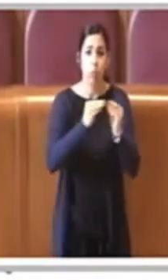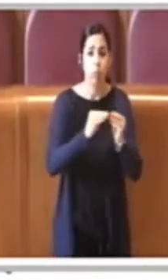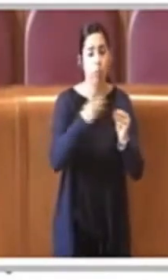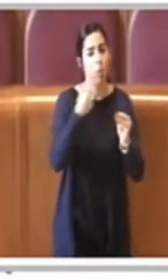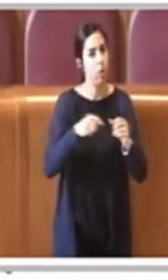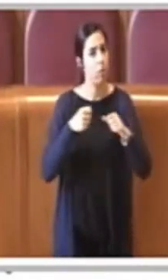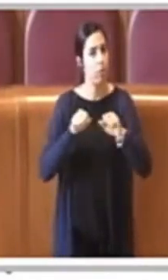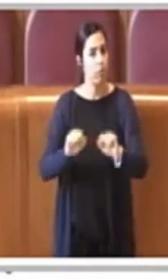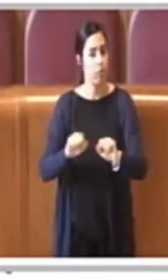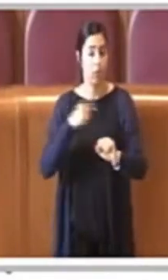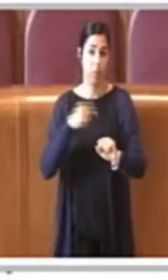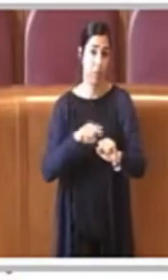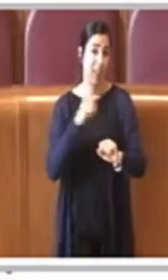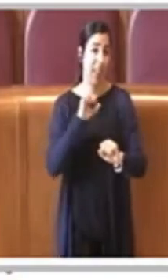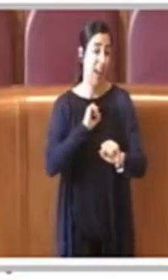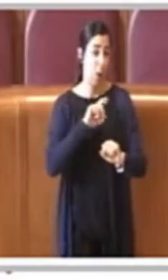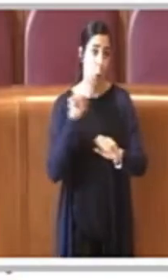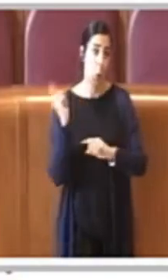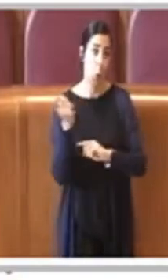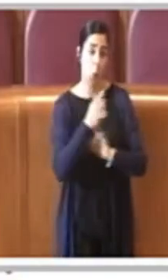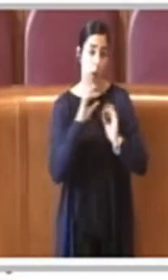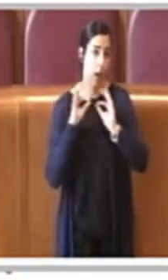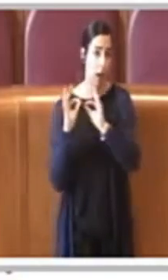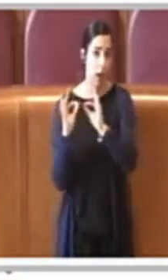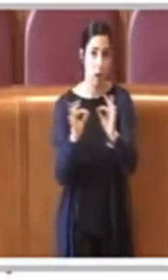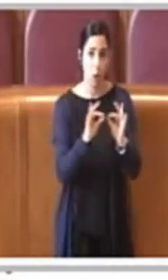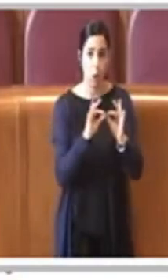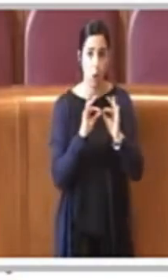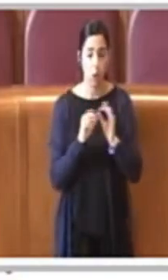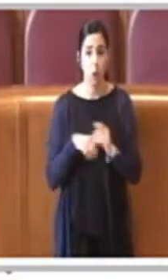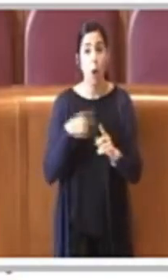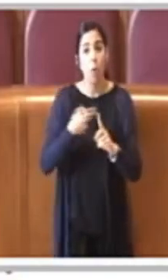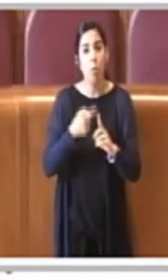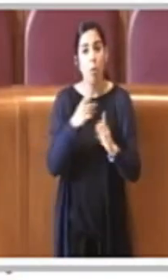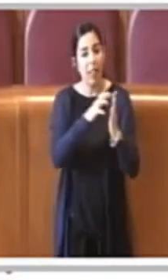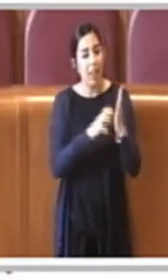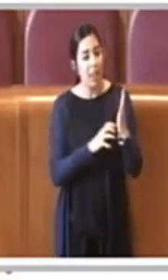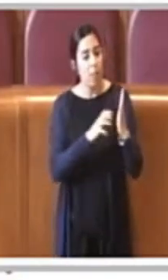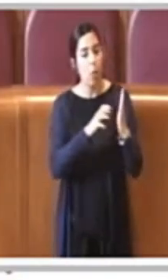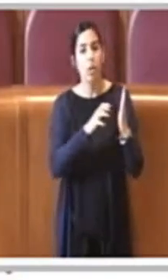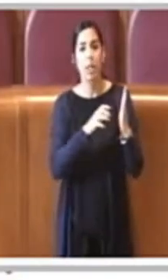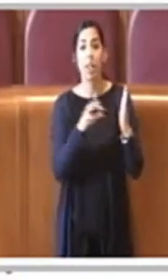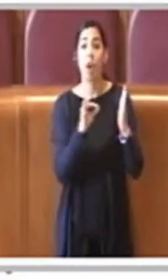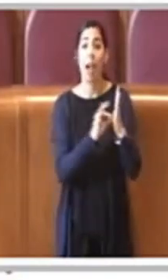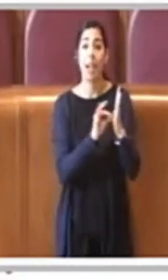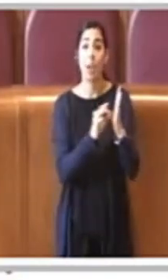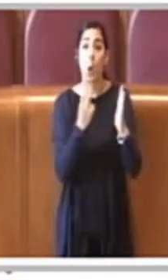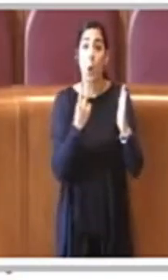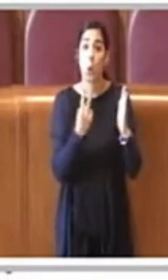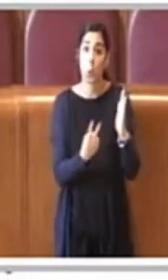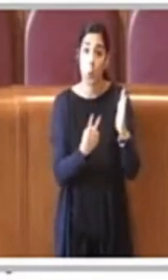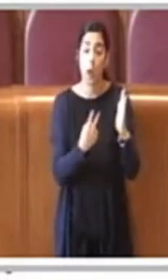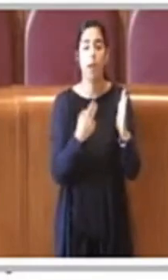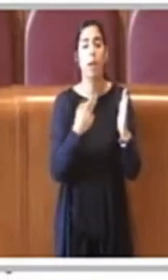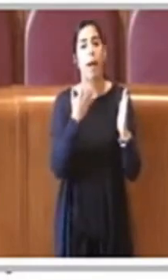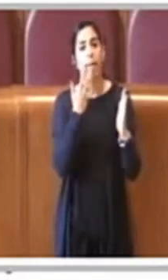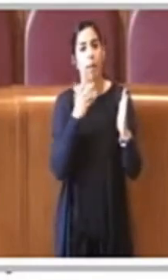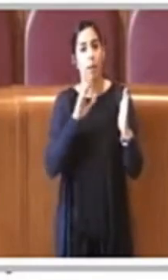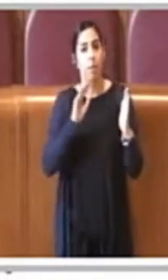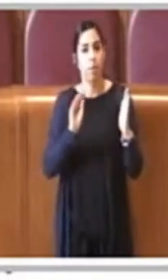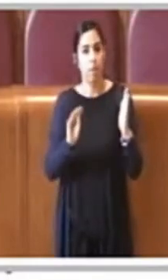è favorevole e nel dispositivo, nell'articolo 2 si chiede ovviamente